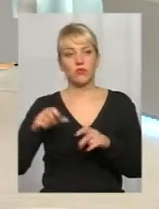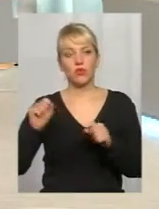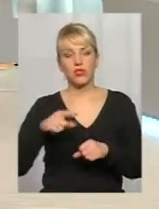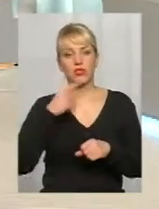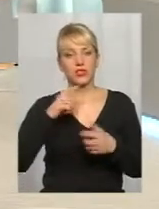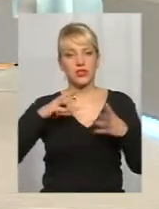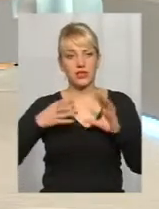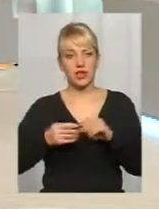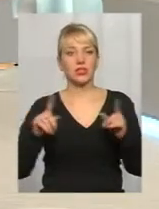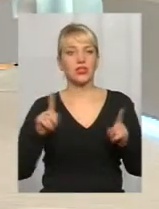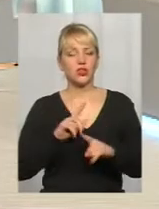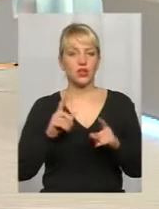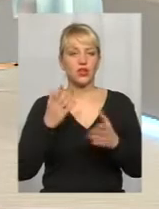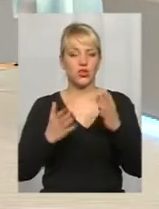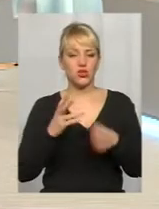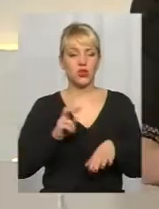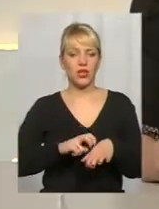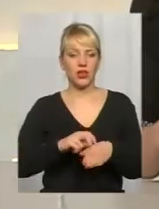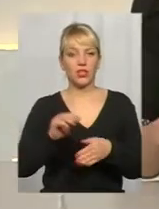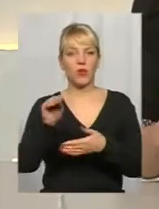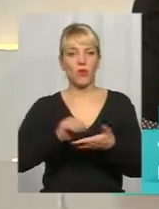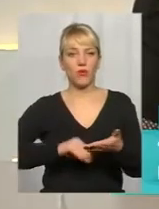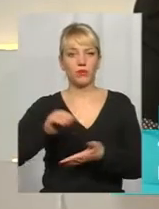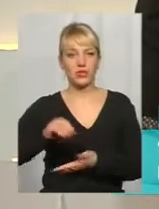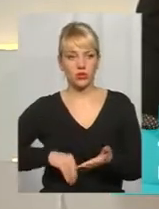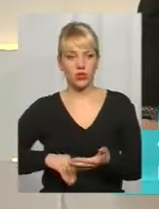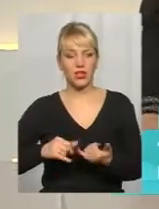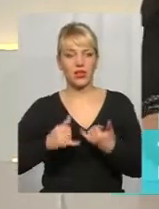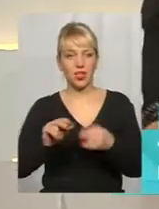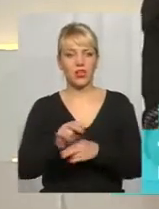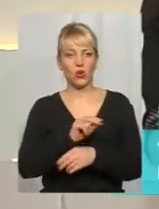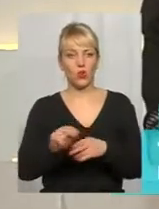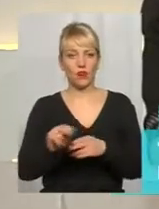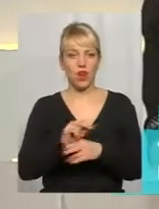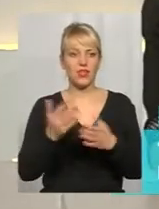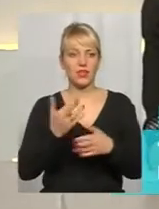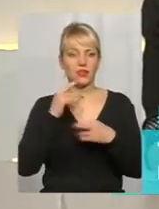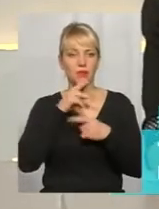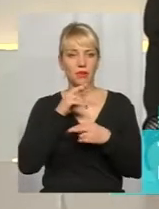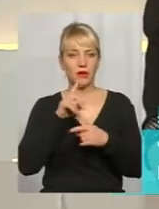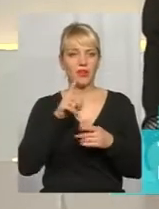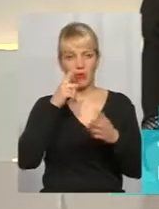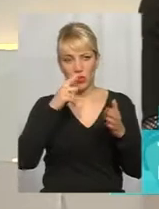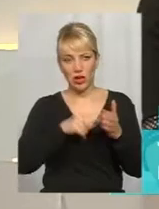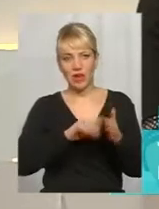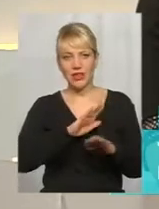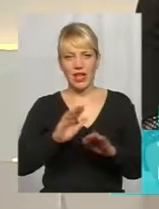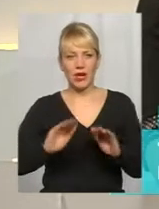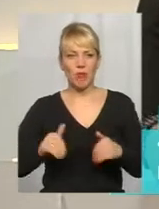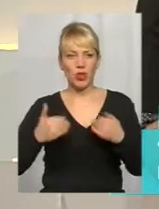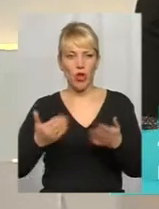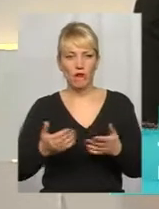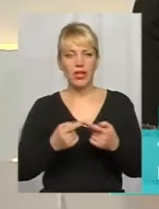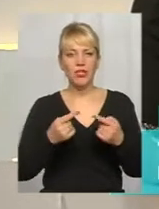резюме, що навіть якщо лікар прописує для лікування якісь препарати, які потрапили у цей нерекомендований